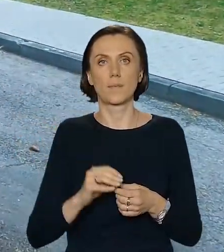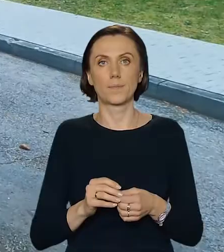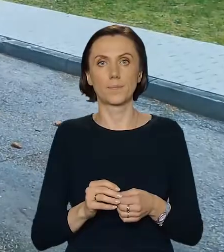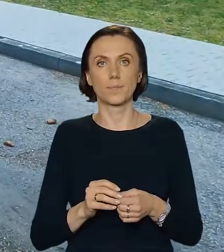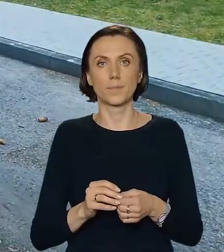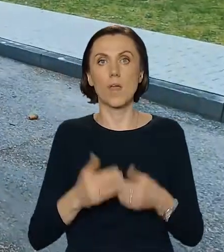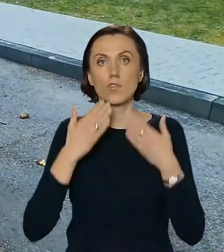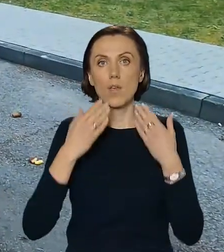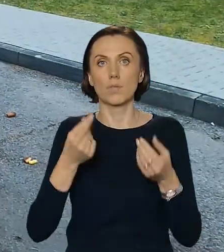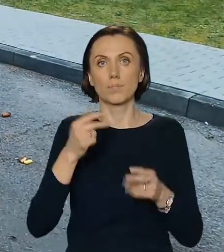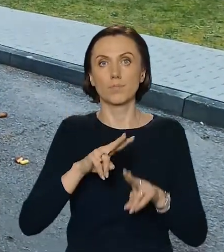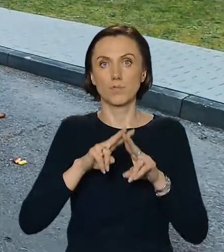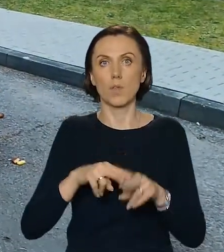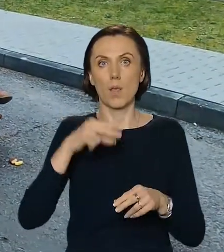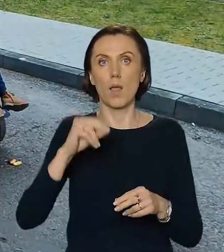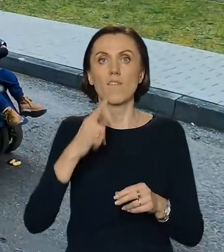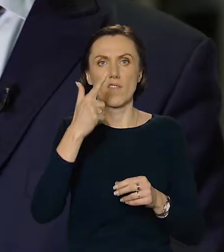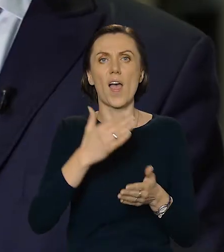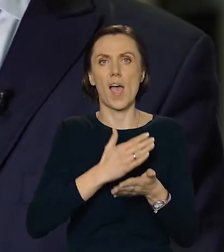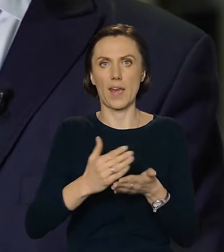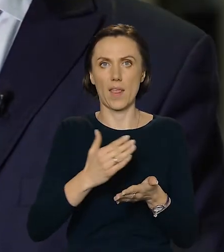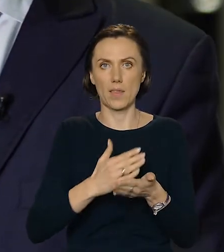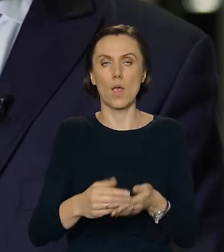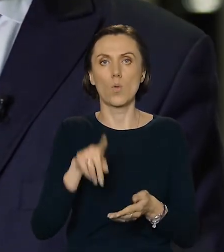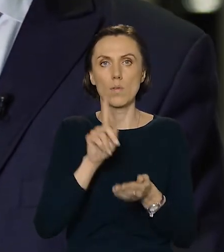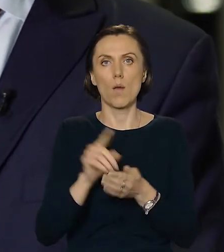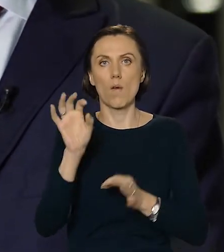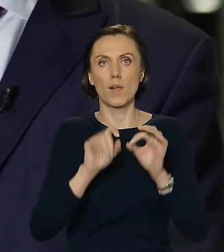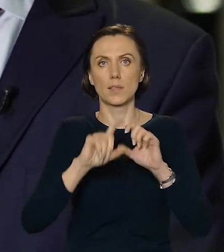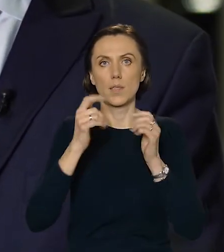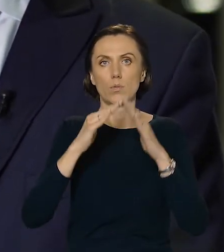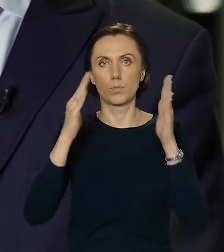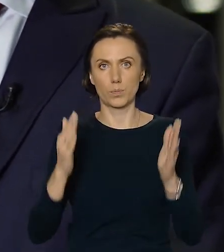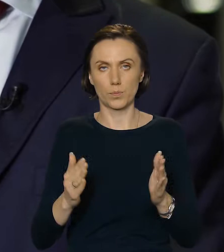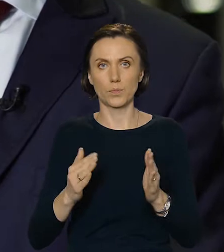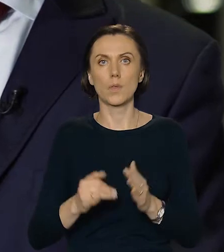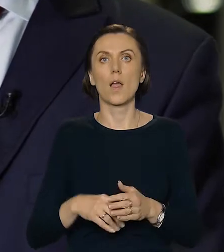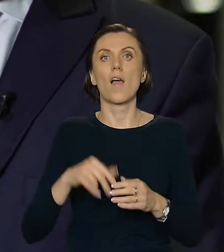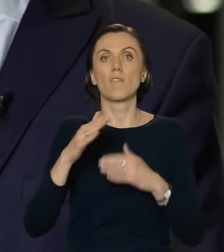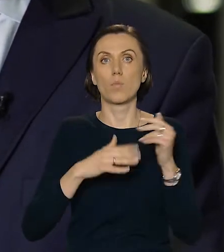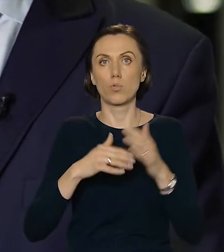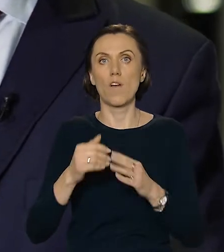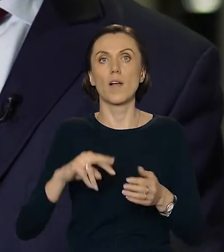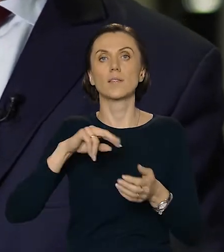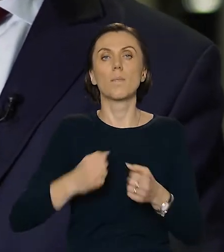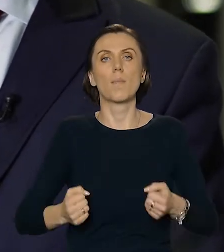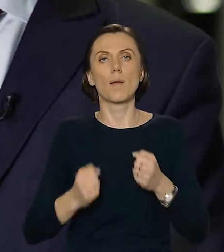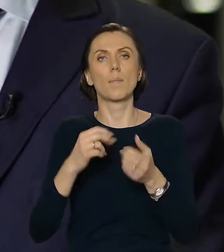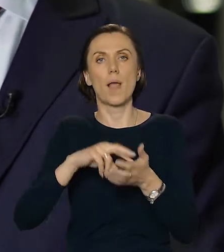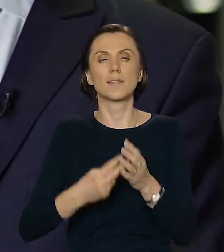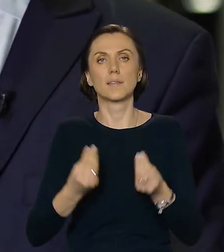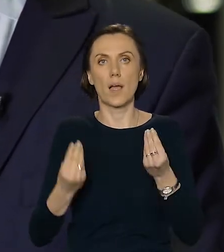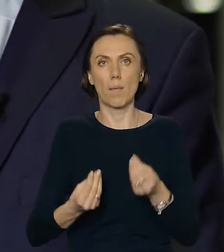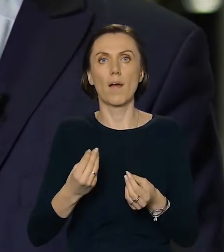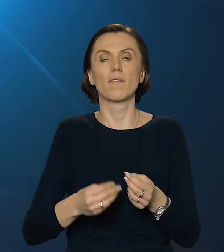Andrzej Mróz. Dzięki Funduszom Europejskim w dwóch transzach udało się wyremontować obiekt, wyposażyć, wybudować plac zabaw, wyposażyć wózki,